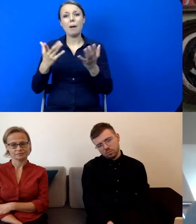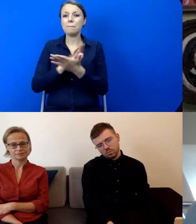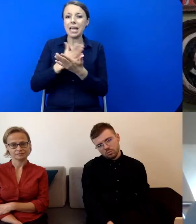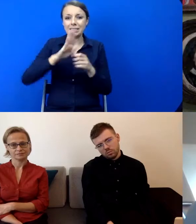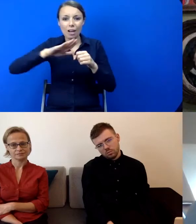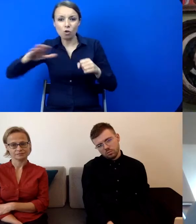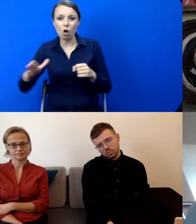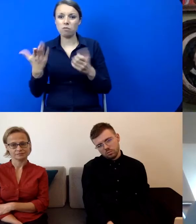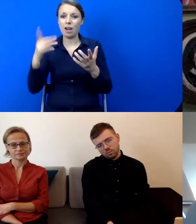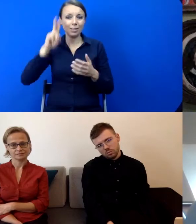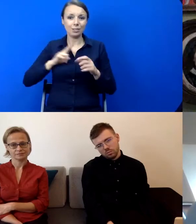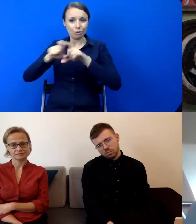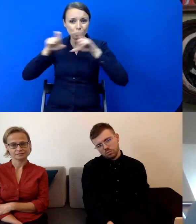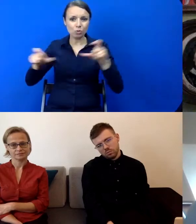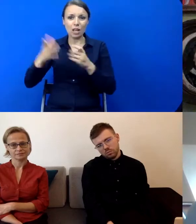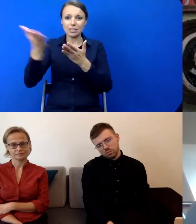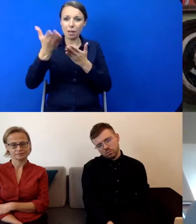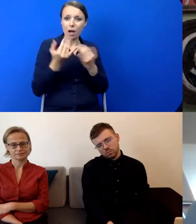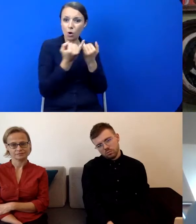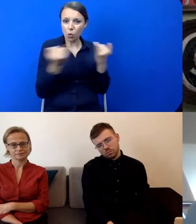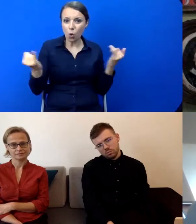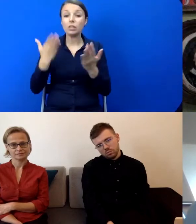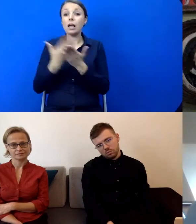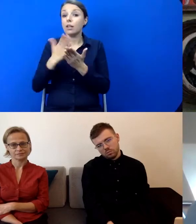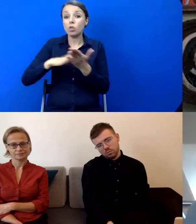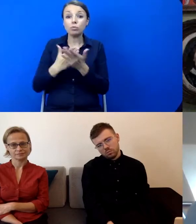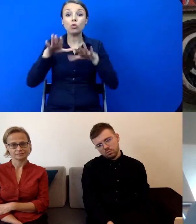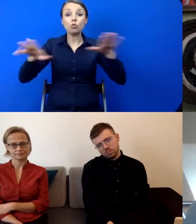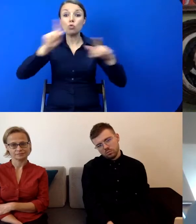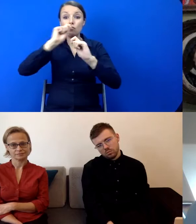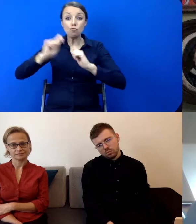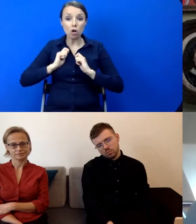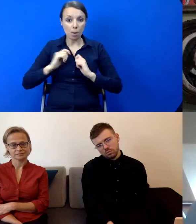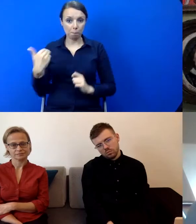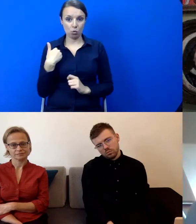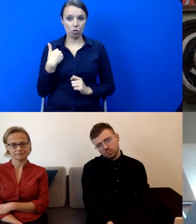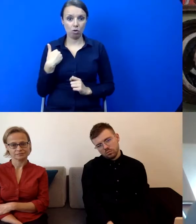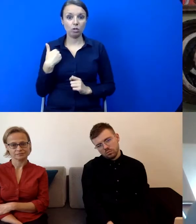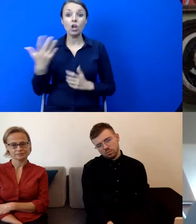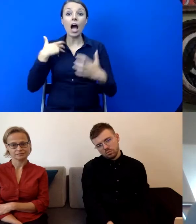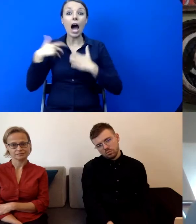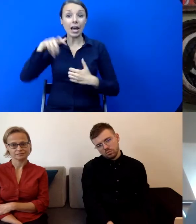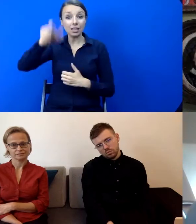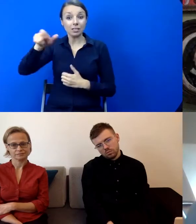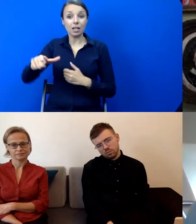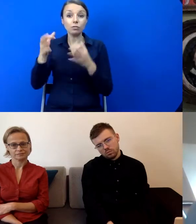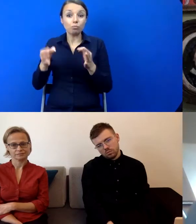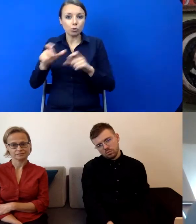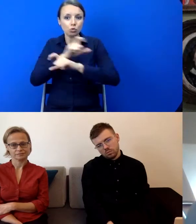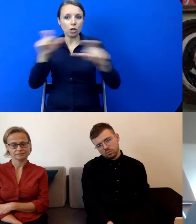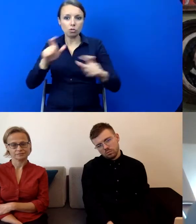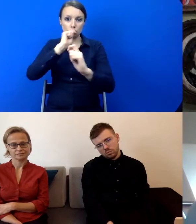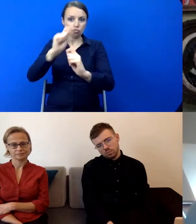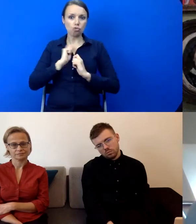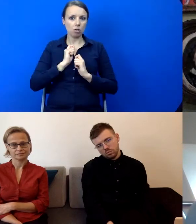bardzo było dużo na przykład darowizn od artystów współczesnych, bądź jakichś takich naprawdę